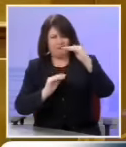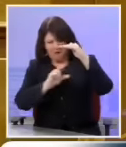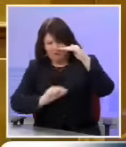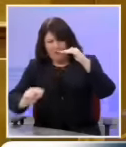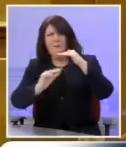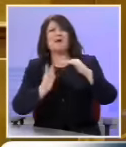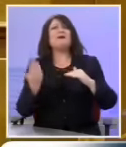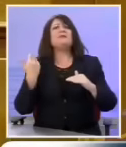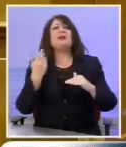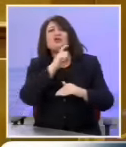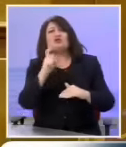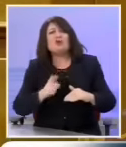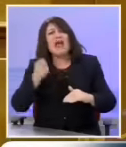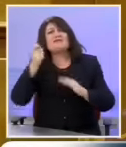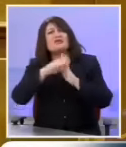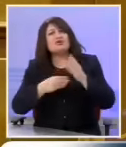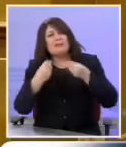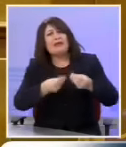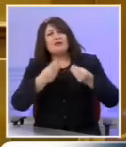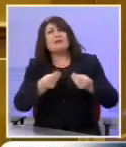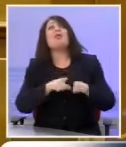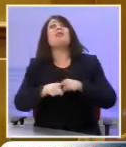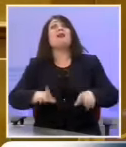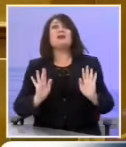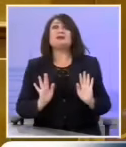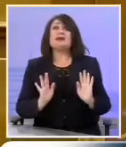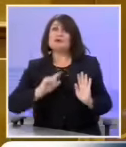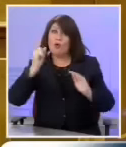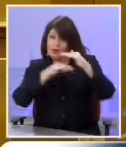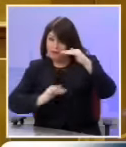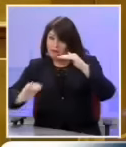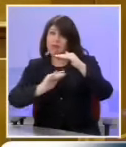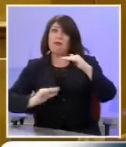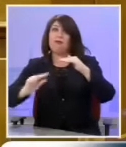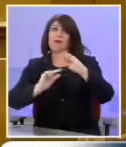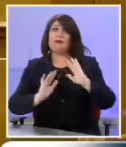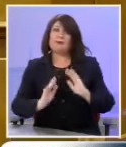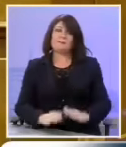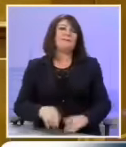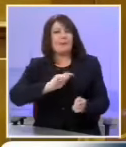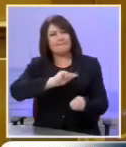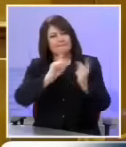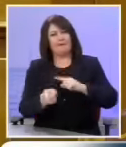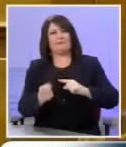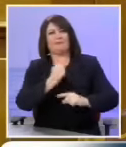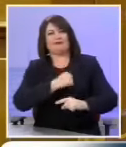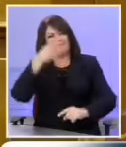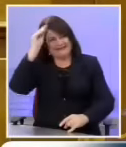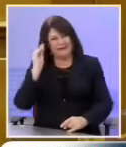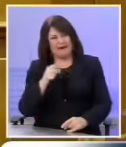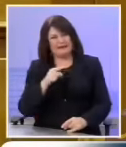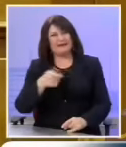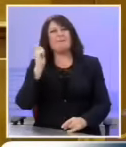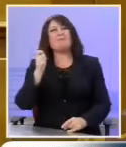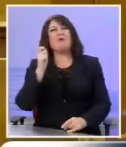και τι έχει συνεισφέρει στο ασφαλιστικό σύστημα. Αυτή λοιπόν η μεταστροφή, αυτή η μεγάλη